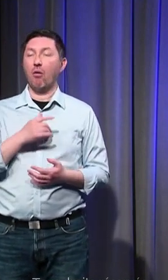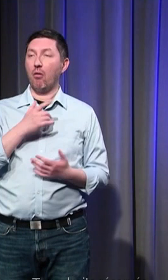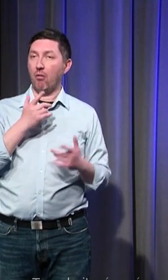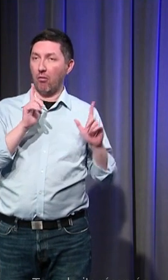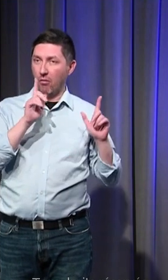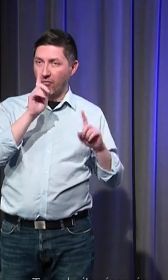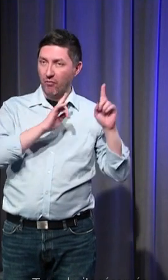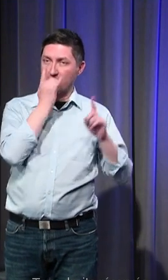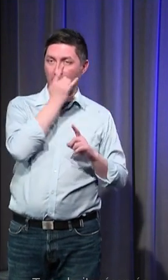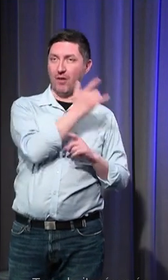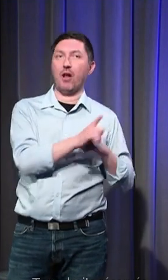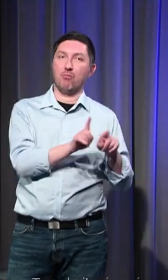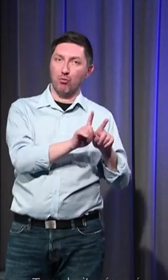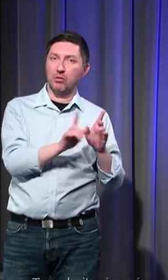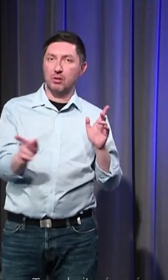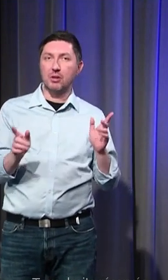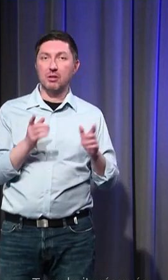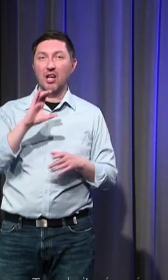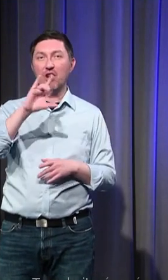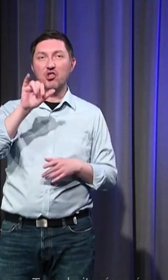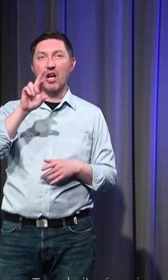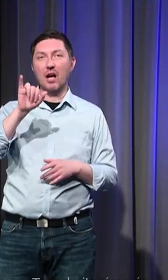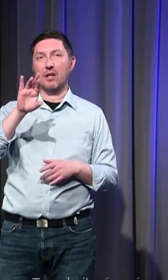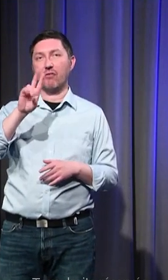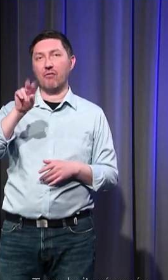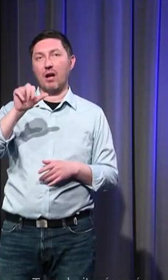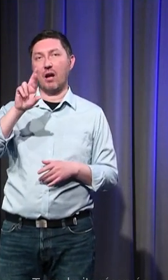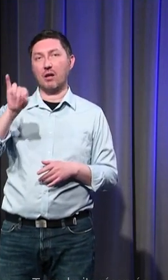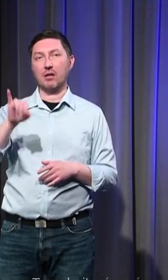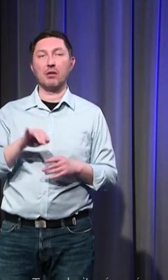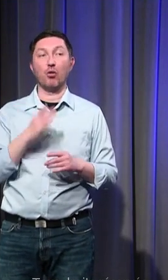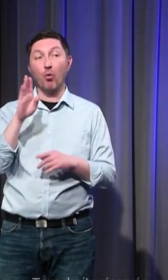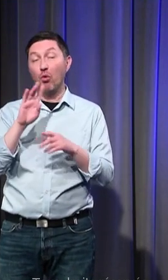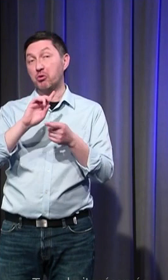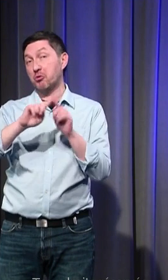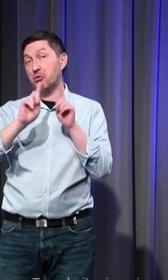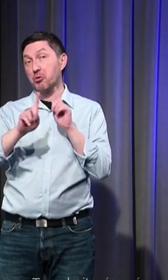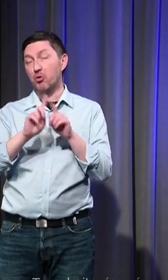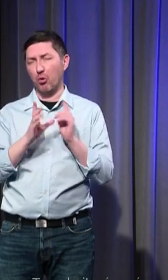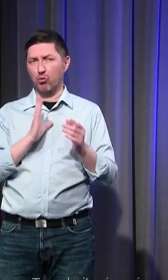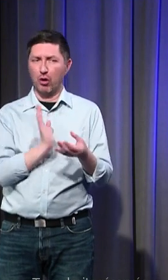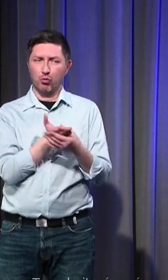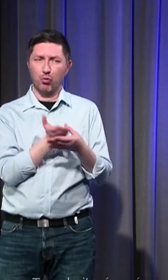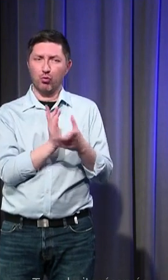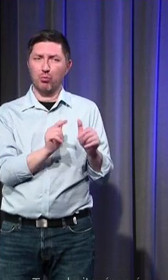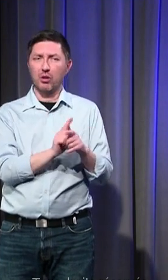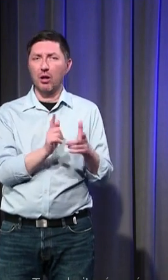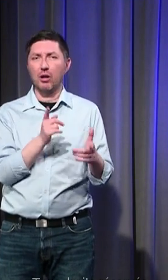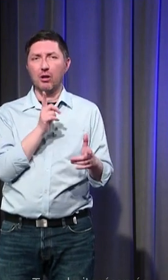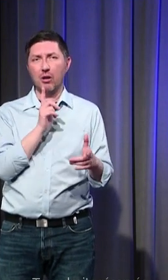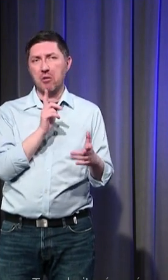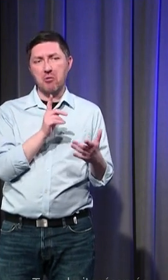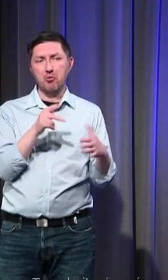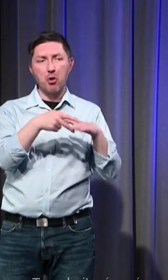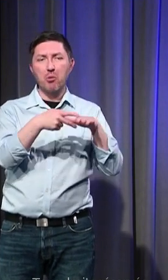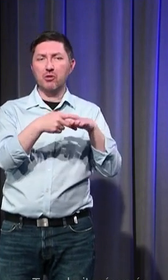une forme qui est très très proche c'est le charivari par exemple alors qu'il y est bien attesté et bien documenté à partir du 14e